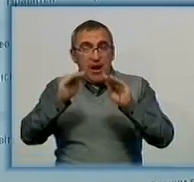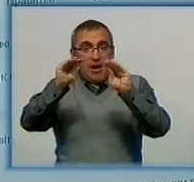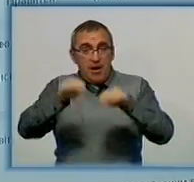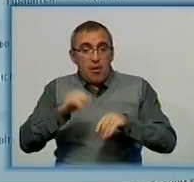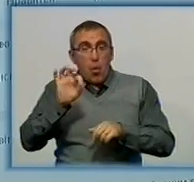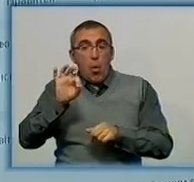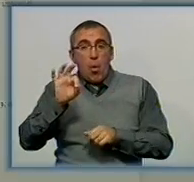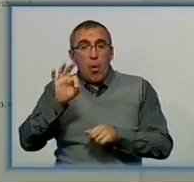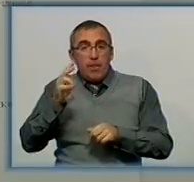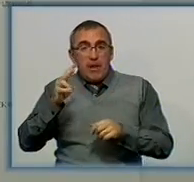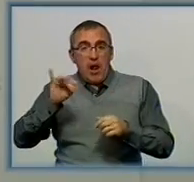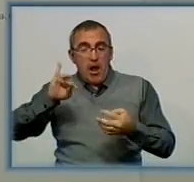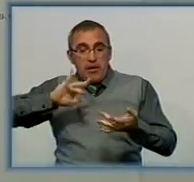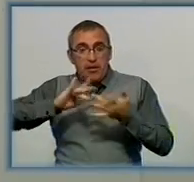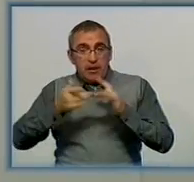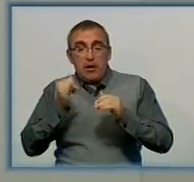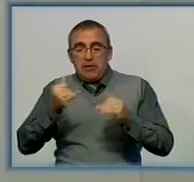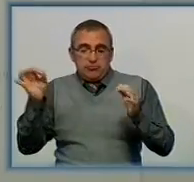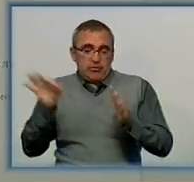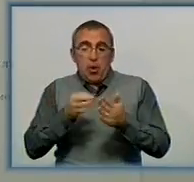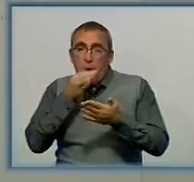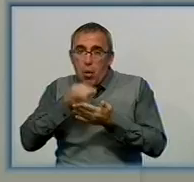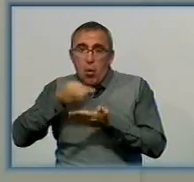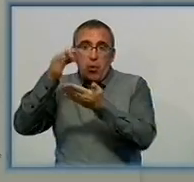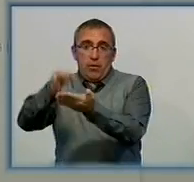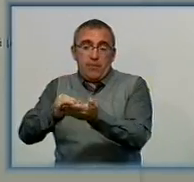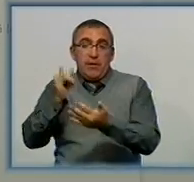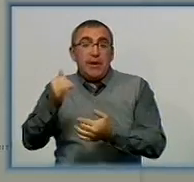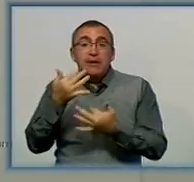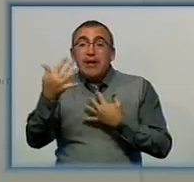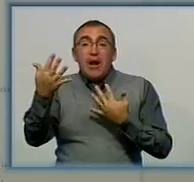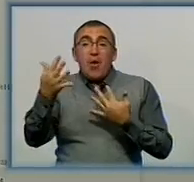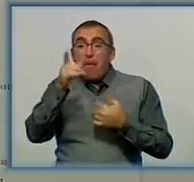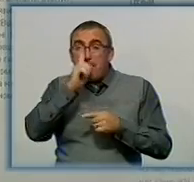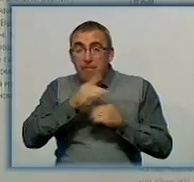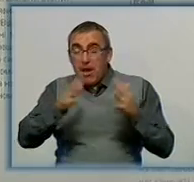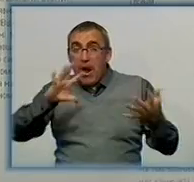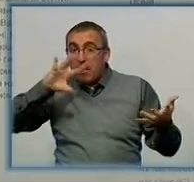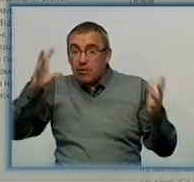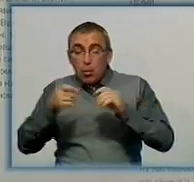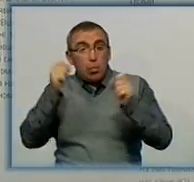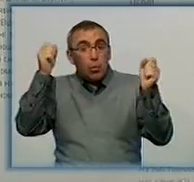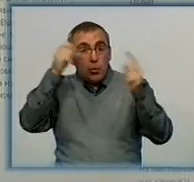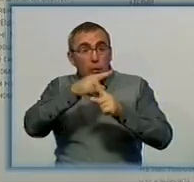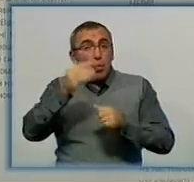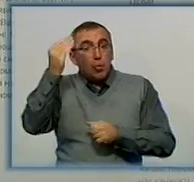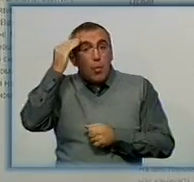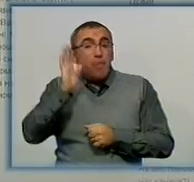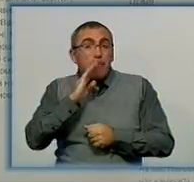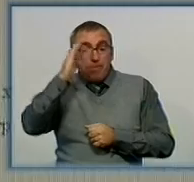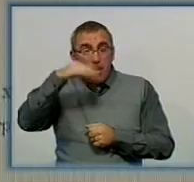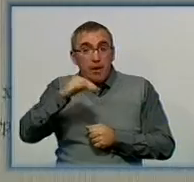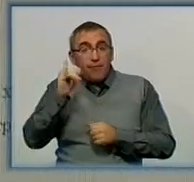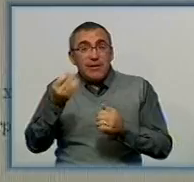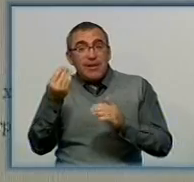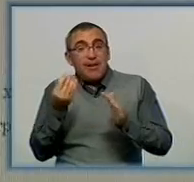в онлайн режимі та одразу відіслати відповідь. Проєкт триватиме кілька місяців, а його результати дозволять дізнатися думку батьків щодо шкільних